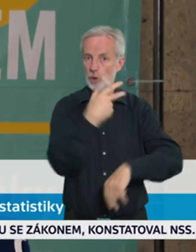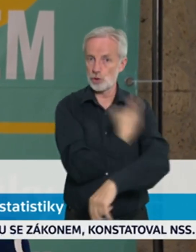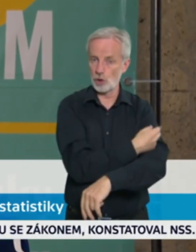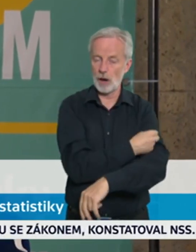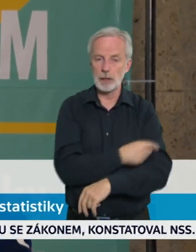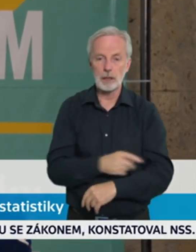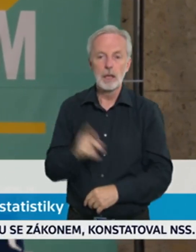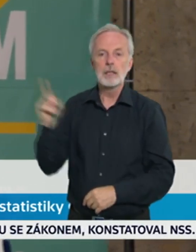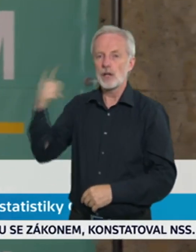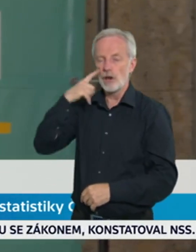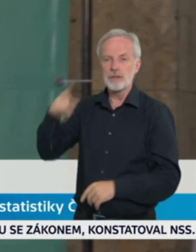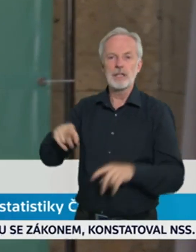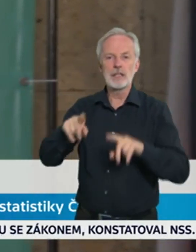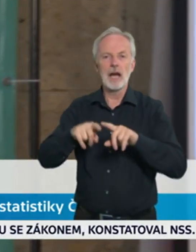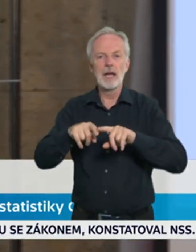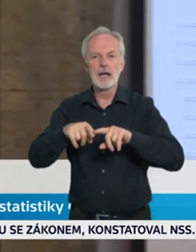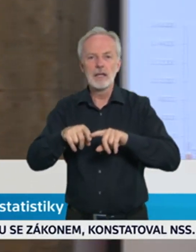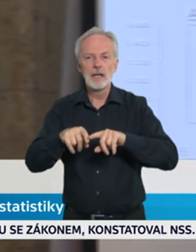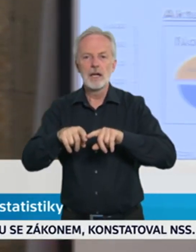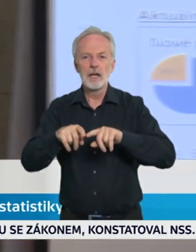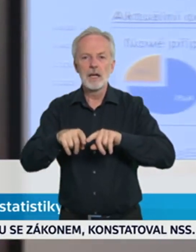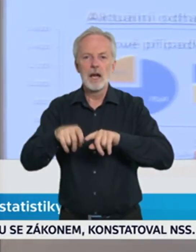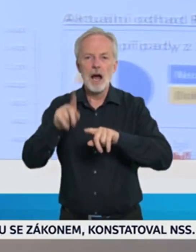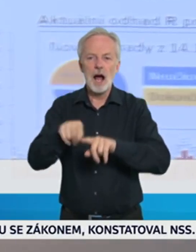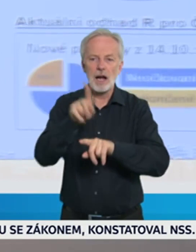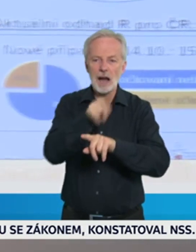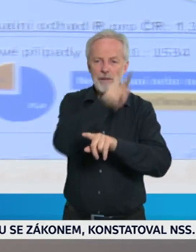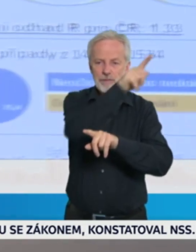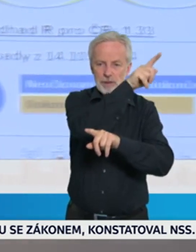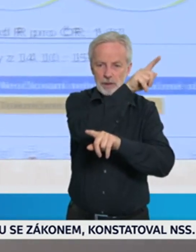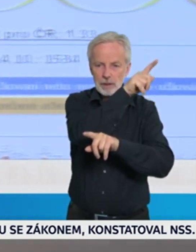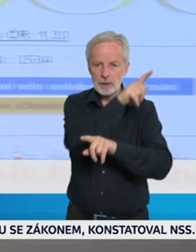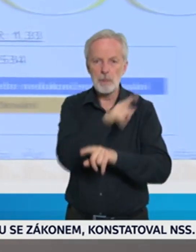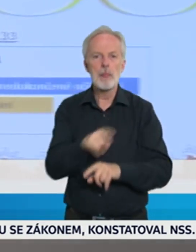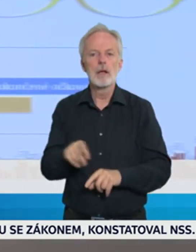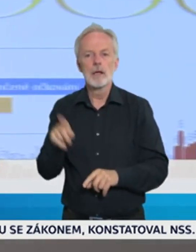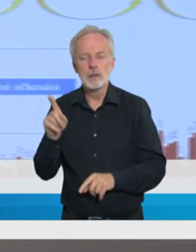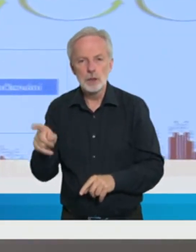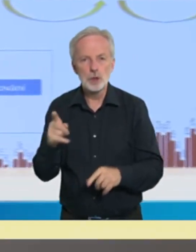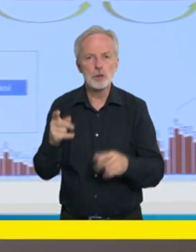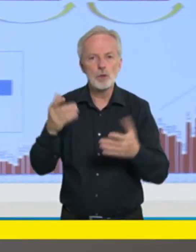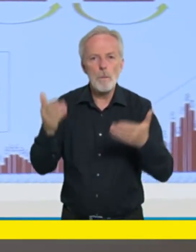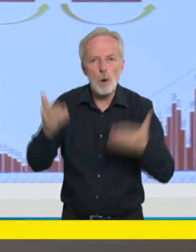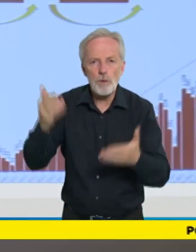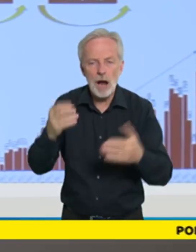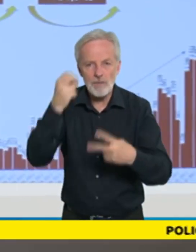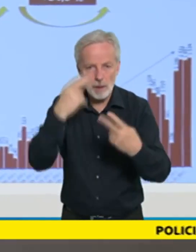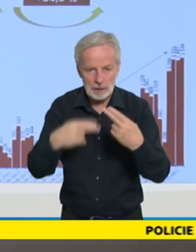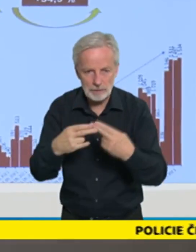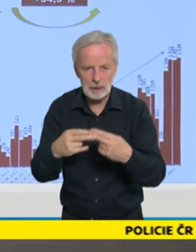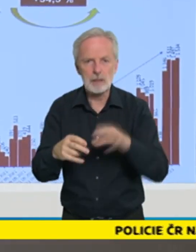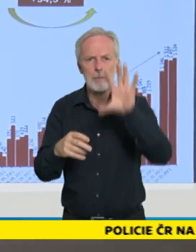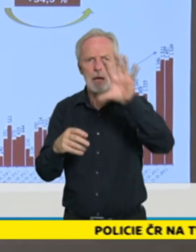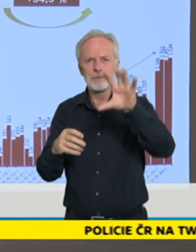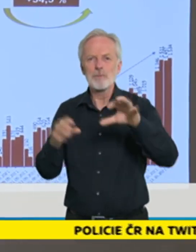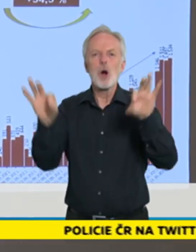nepochybný. Dostáváme se do čísel, často to někdo srovnává, května tady tohoto roku a tady vidíte na tom koláčovém grafu, když